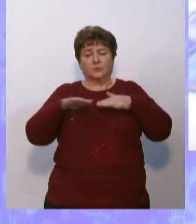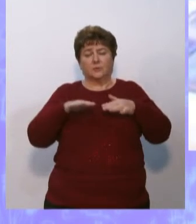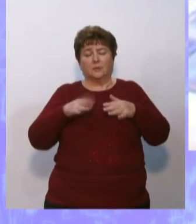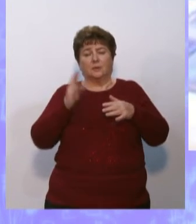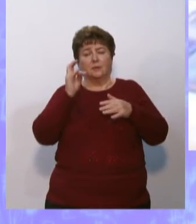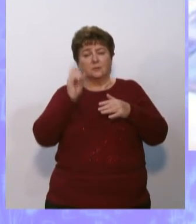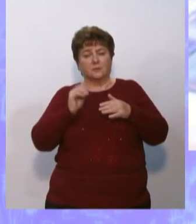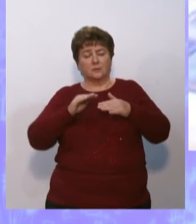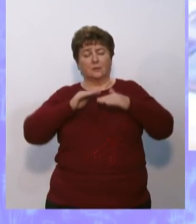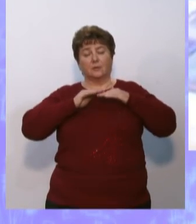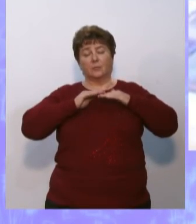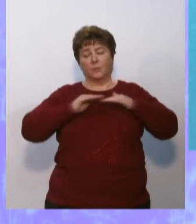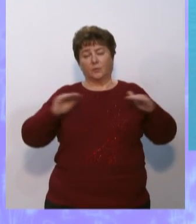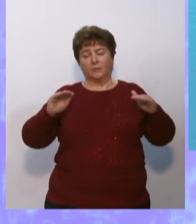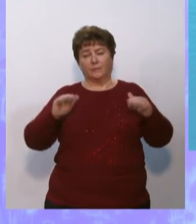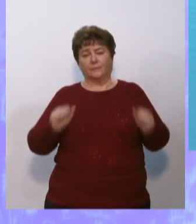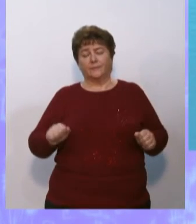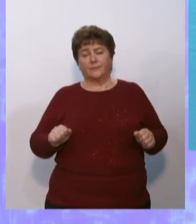уровне.